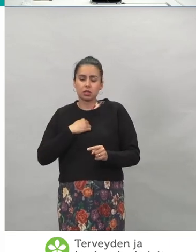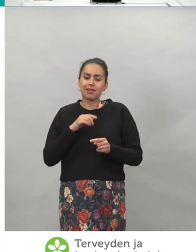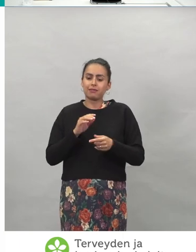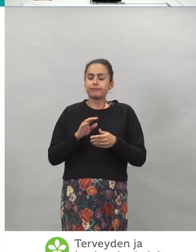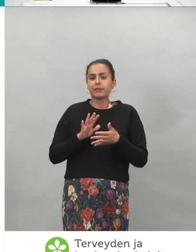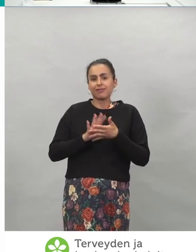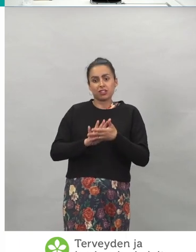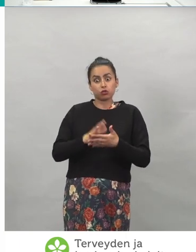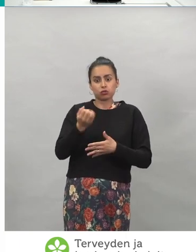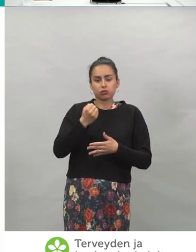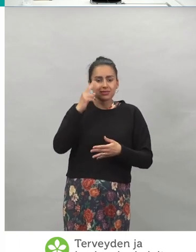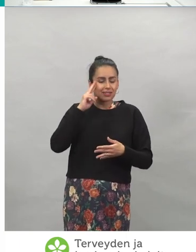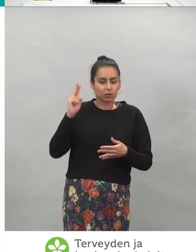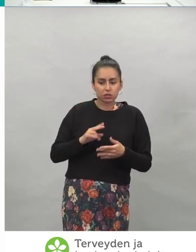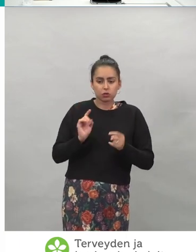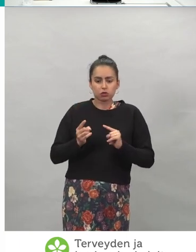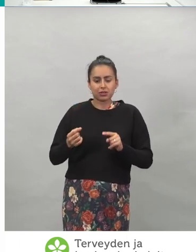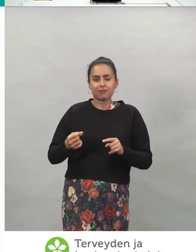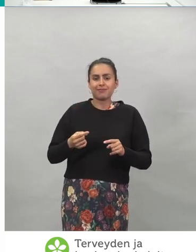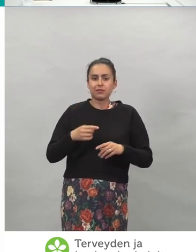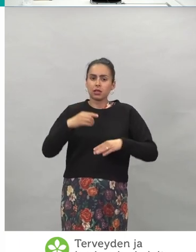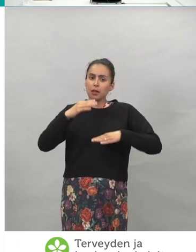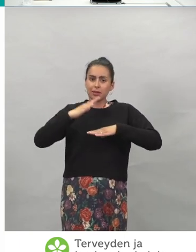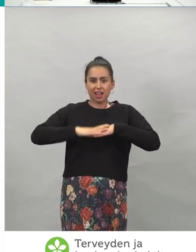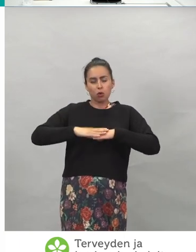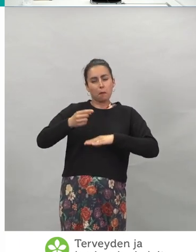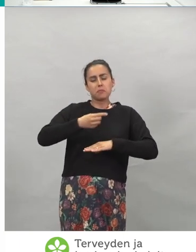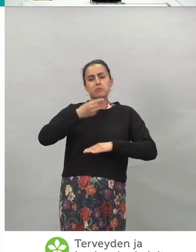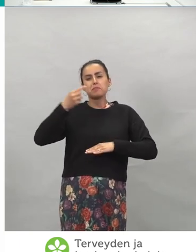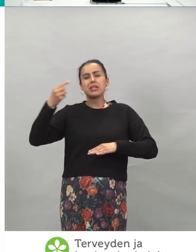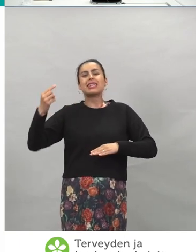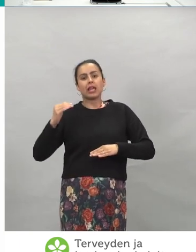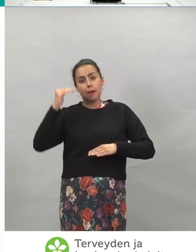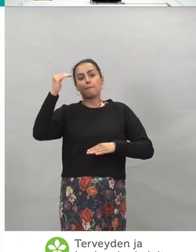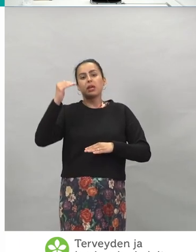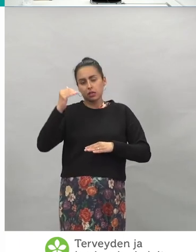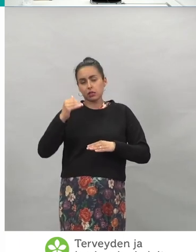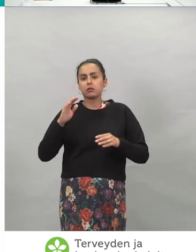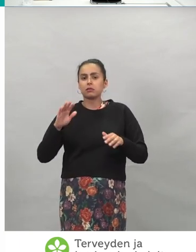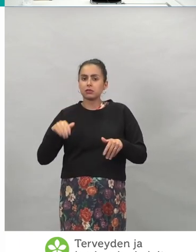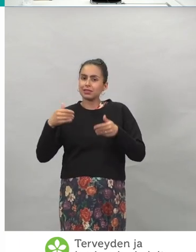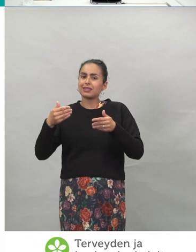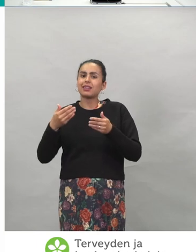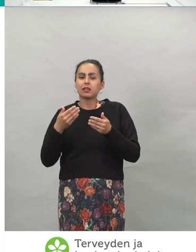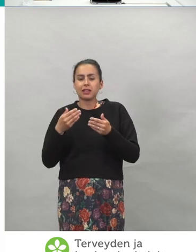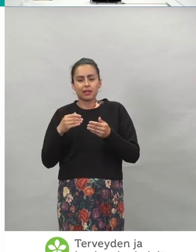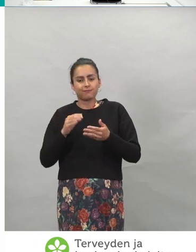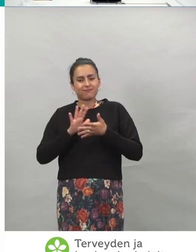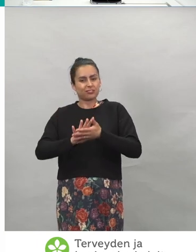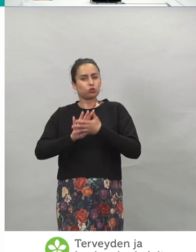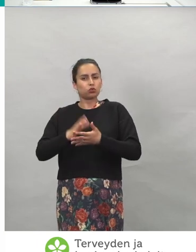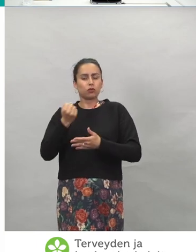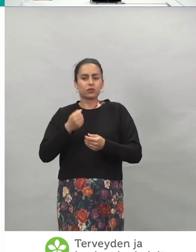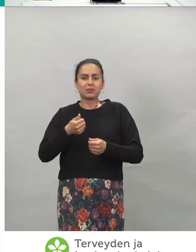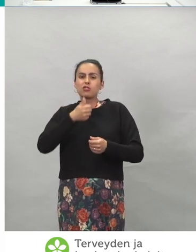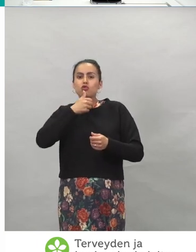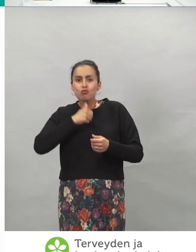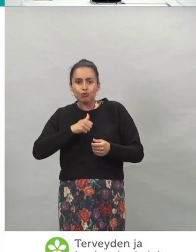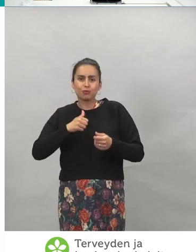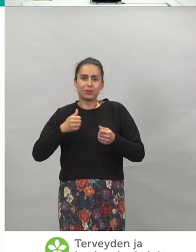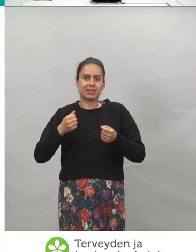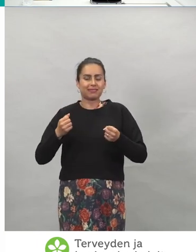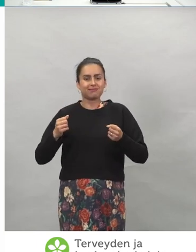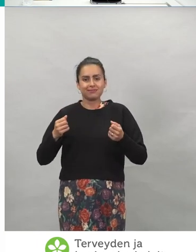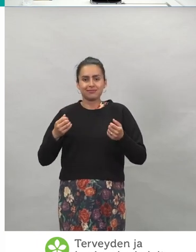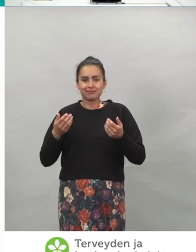että mitä pidempi väli, niin sitä parempi on se immuunivasteen kypsyminen. Eli pidempi väli